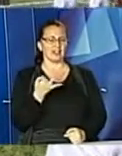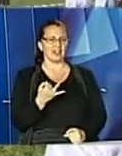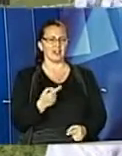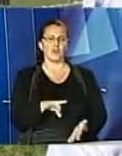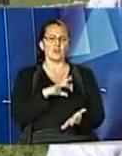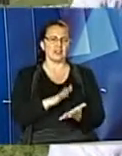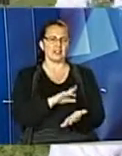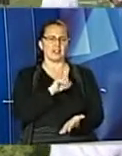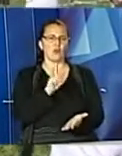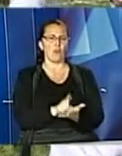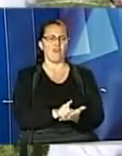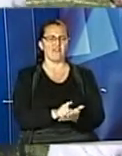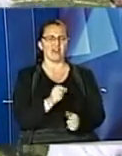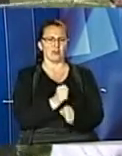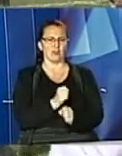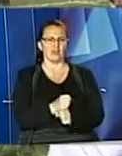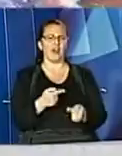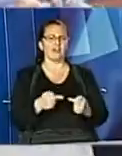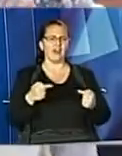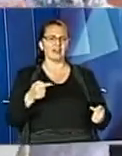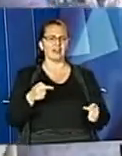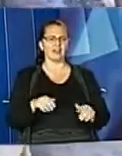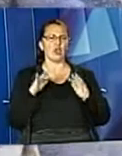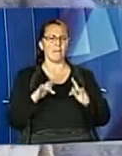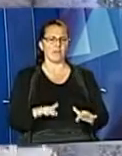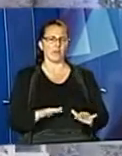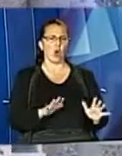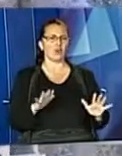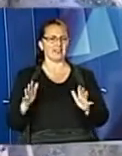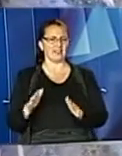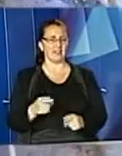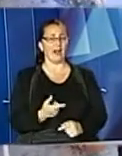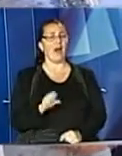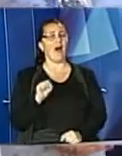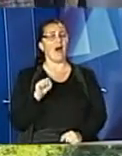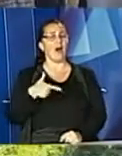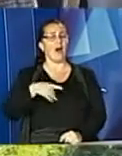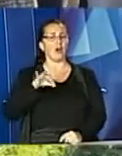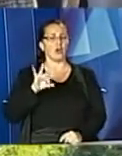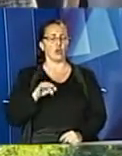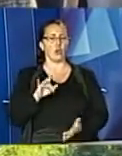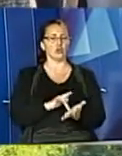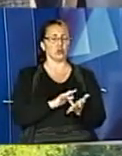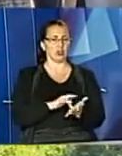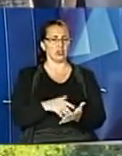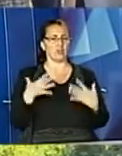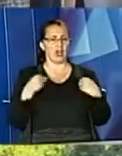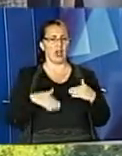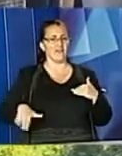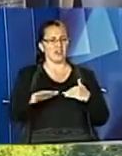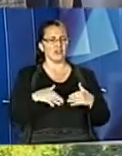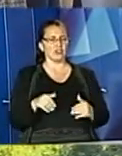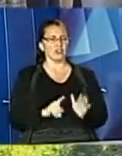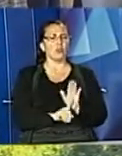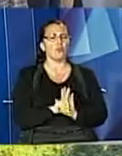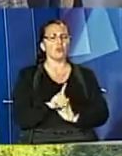діюча на різні атракції, на різні події. Наразі агротуризм Львівщини лише на стадії розвитку, кажуть посадовці. Однак порівнюючи з